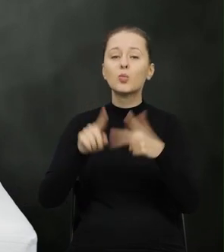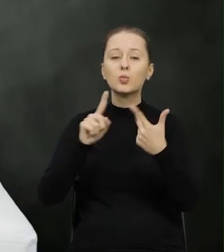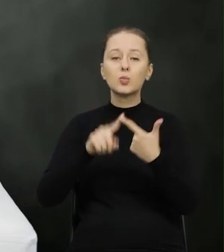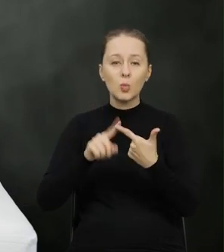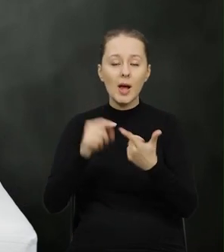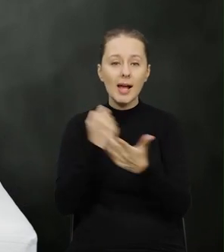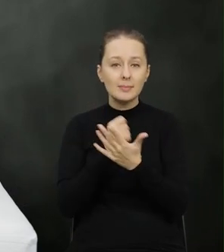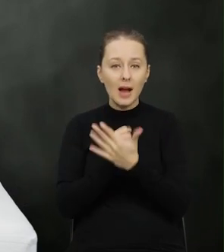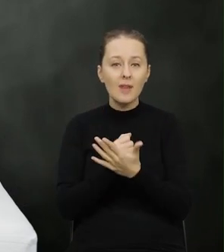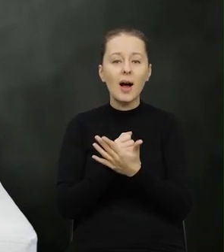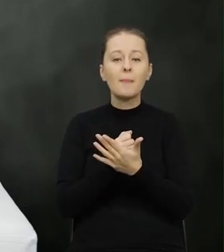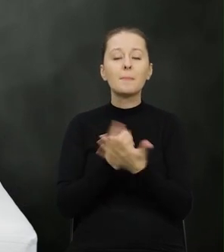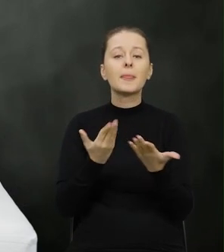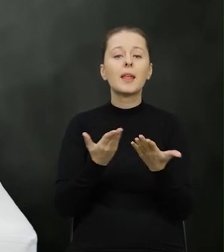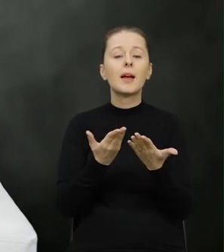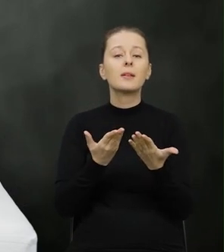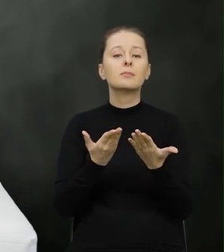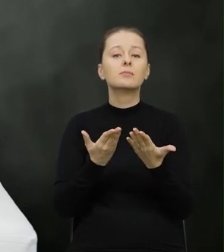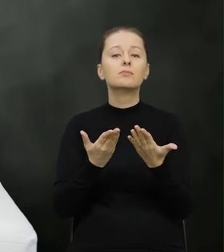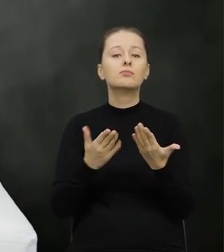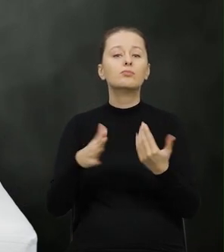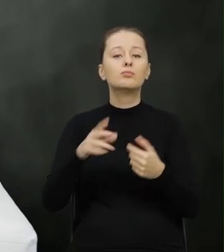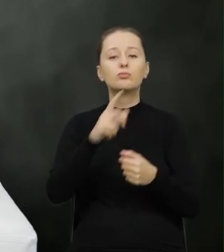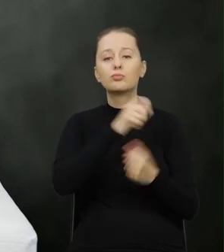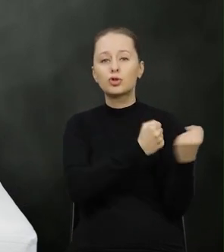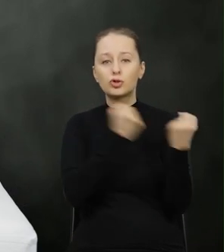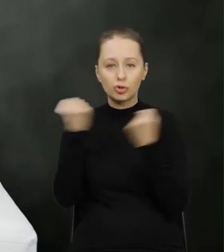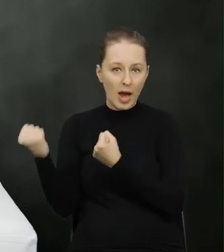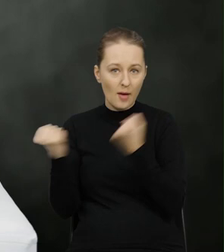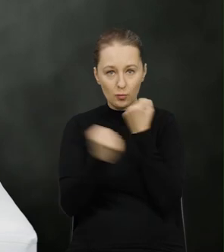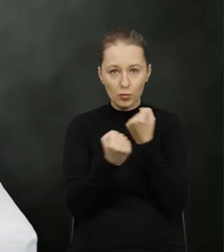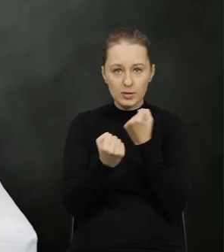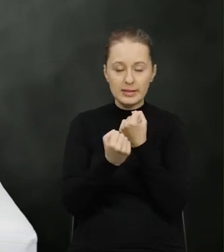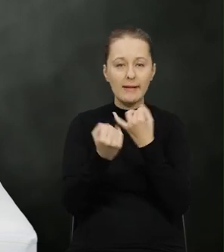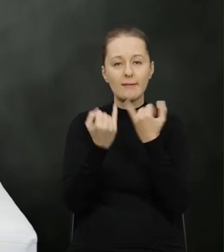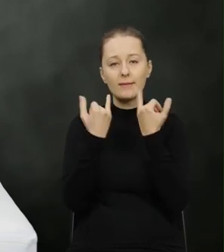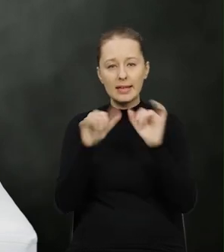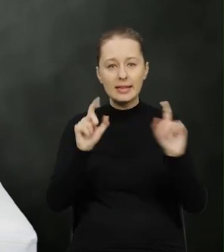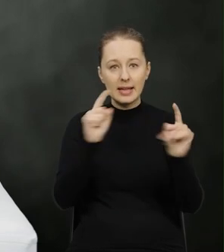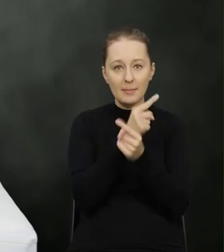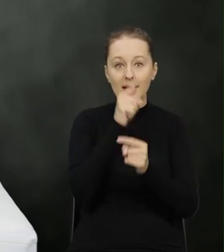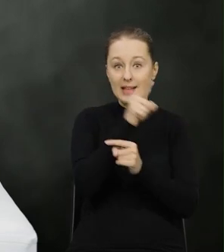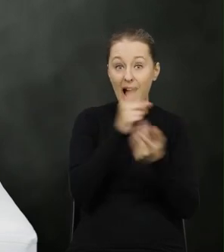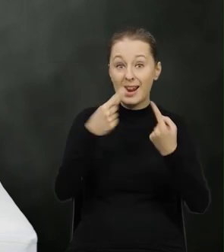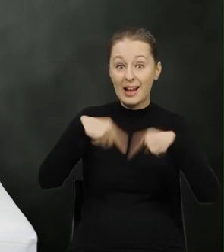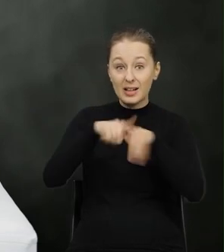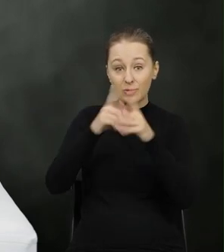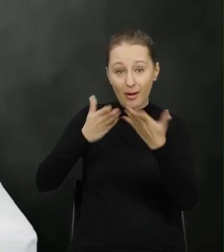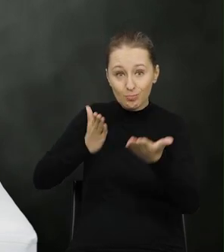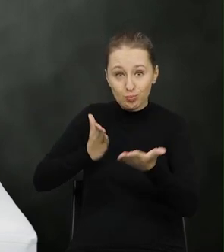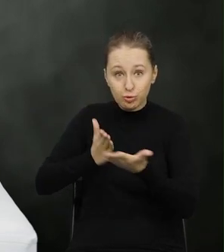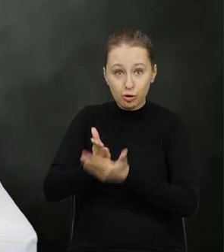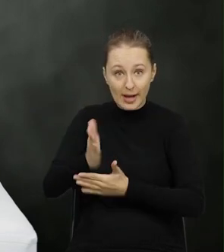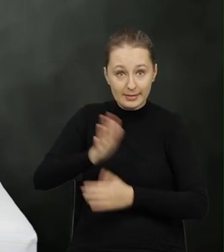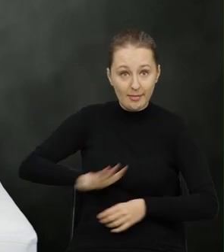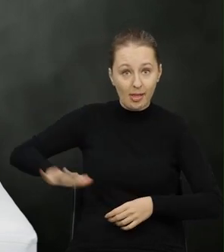tranzycie, czyli taki przewóz, który rozpoczyna się i kończy poza terytorium naszego kraju, ale jest realizowany